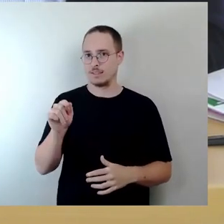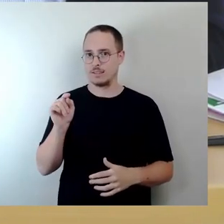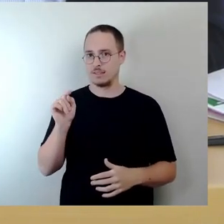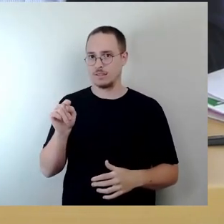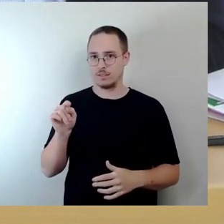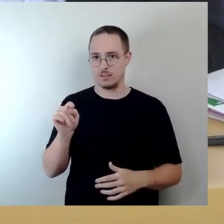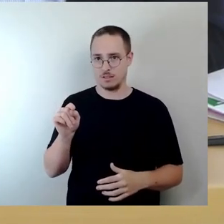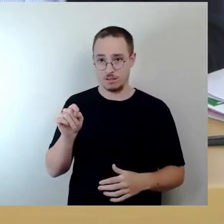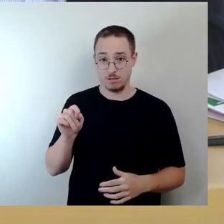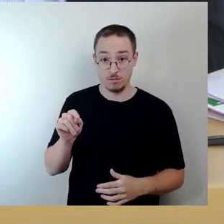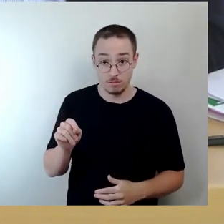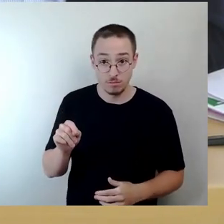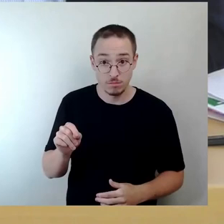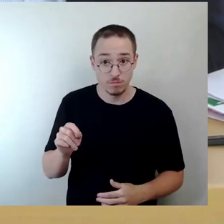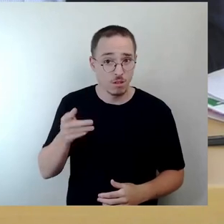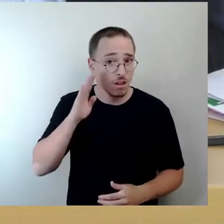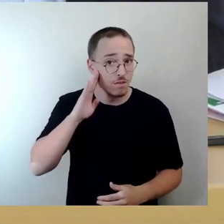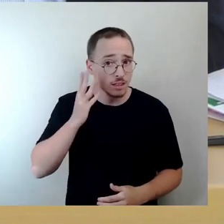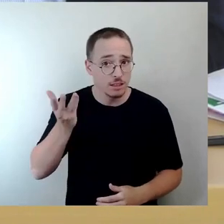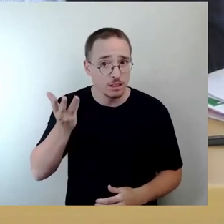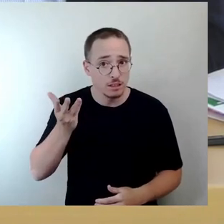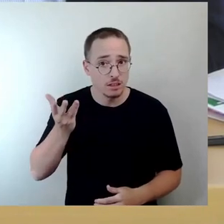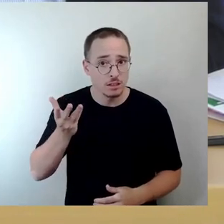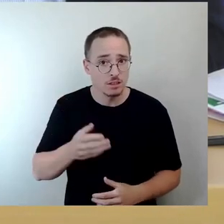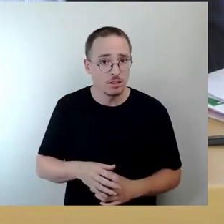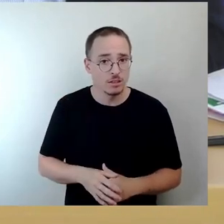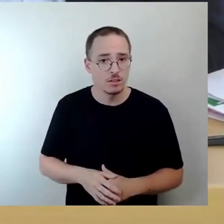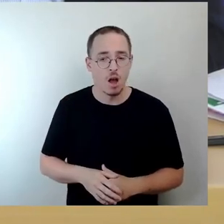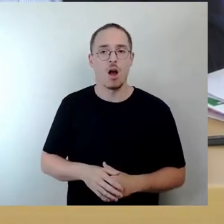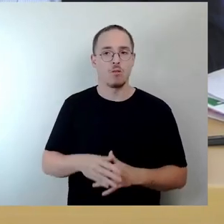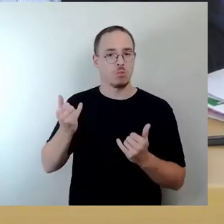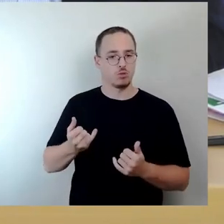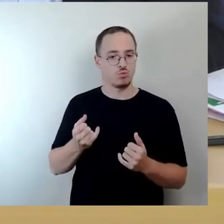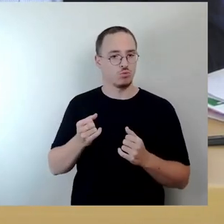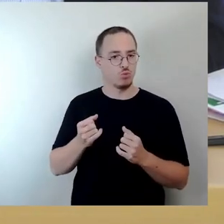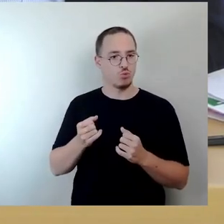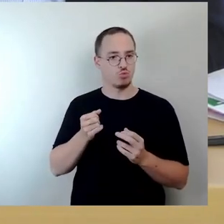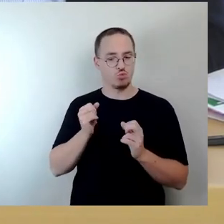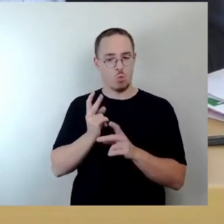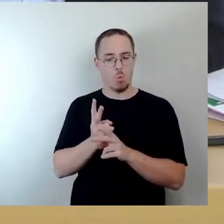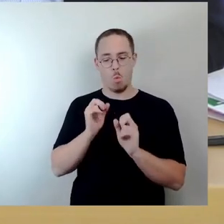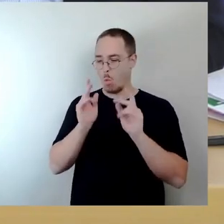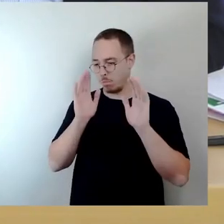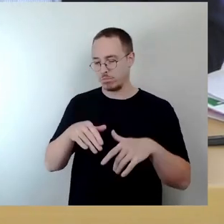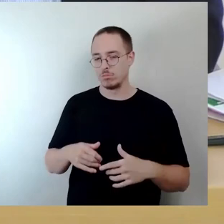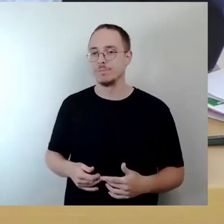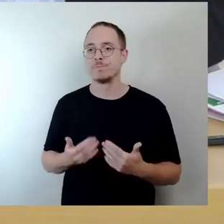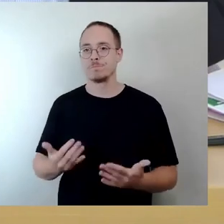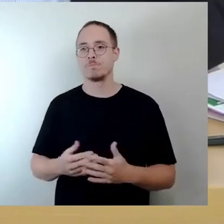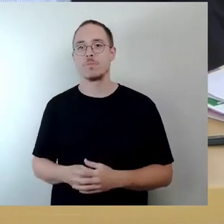Bitte? Ach, ist sowieso dran. Achso, gut. Dann machen wir das, Top